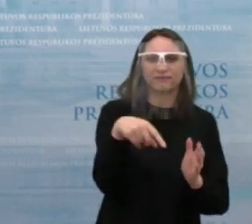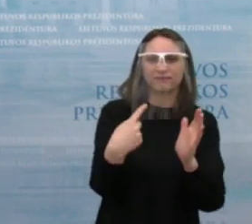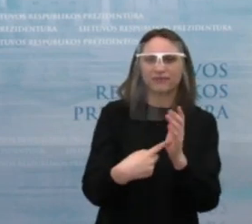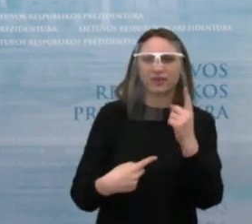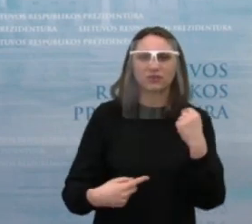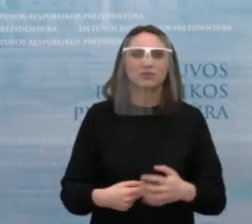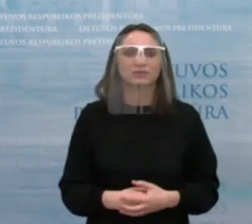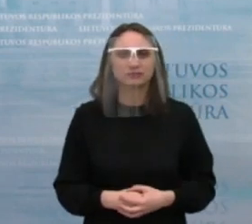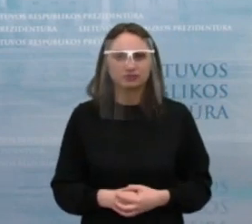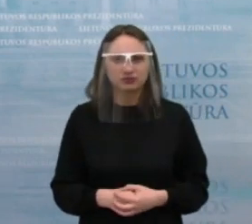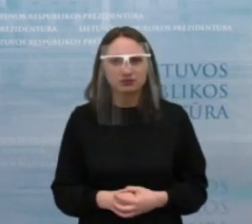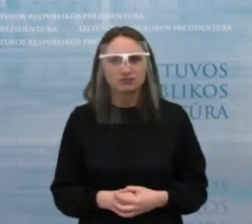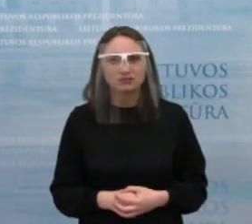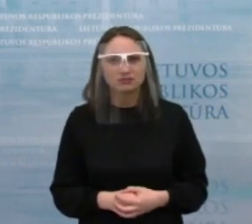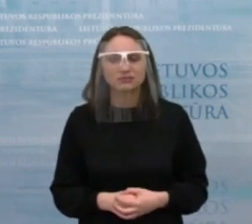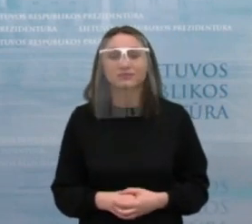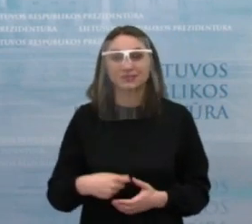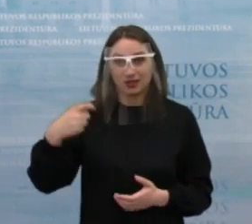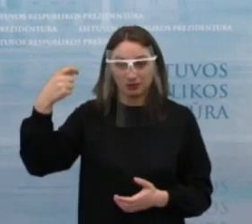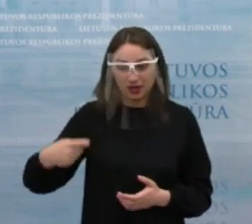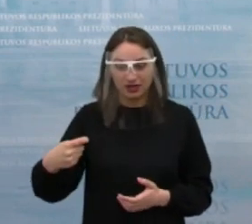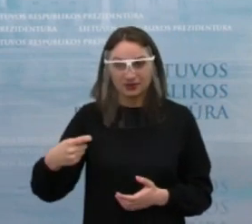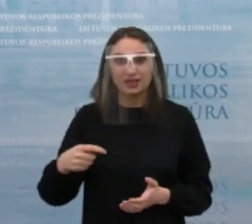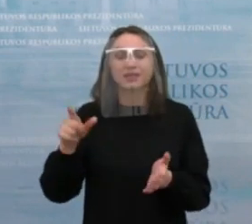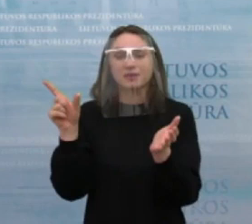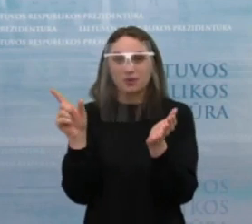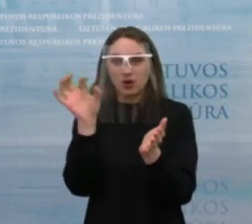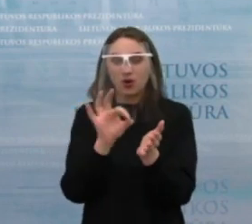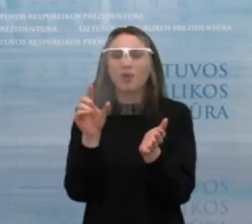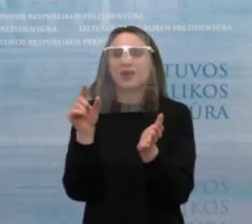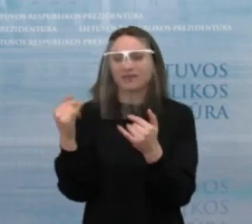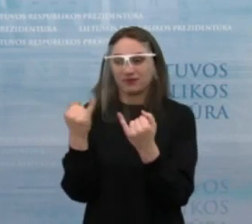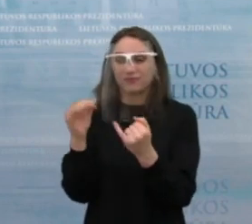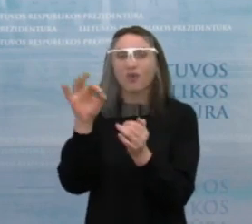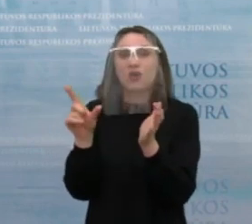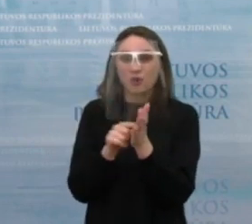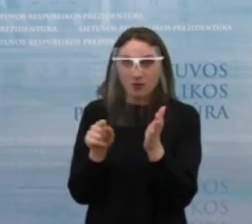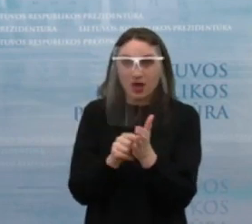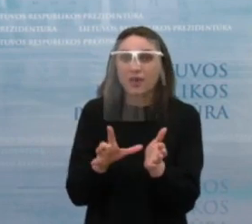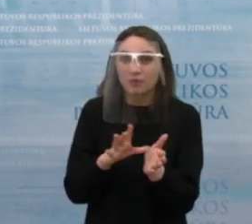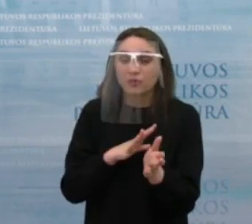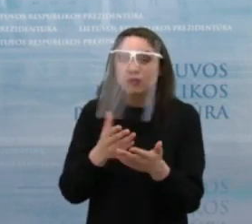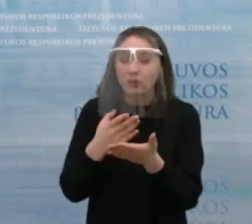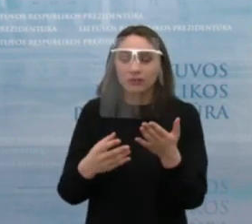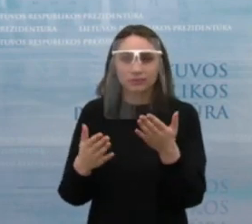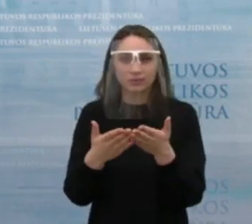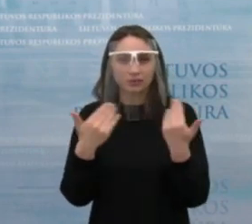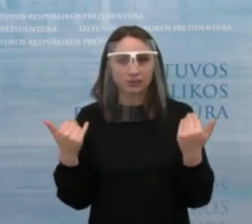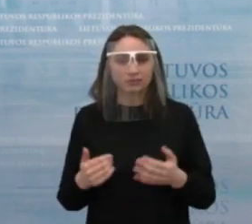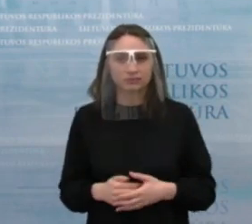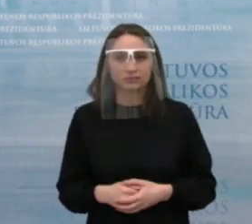Dar pasitikslinsiu, ar kalbėjote su prezidentu dėl pensijų, nes tai irgi buvo anonsuota, ir pensininkai irgi yra tarp skurstančių.